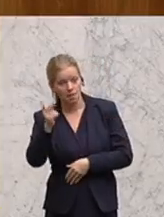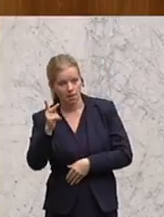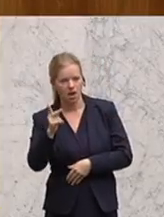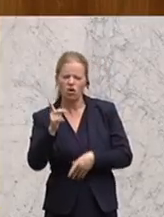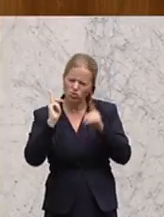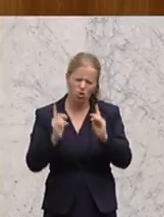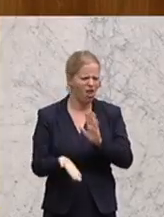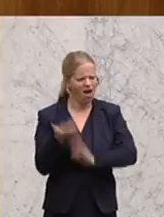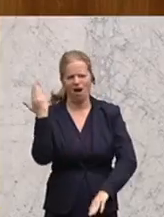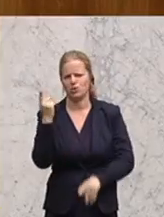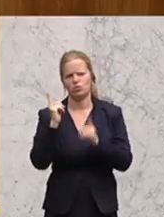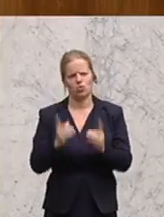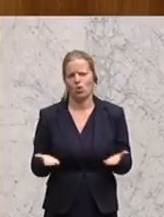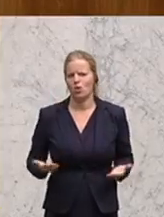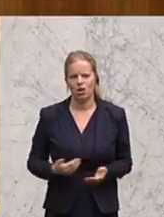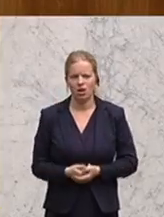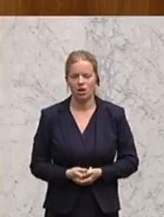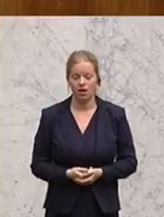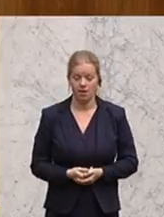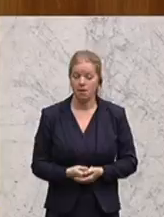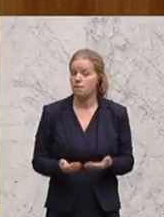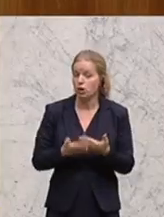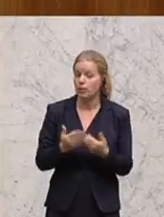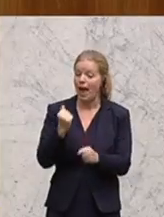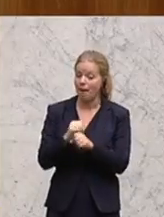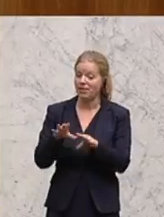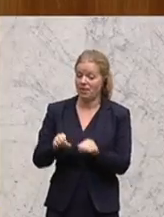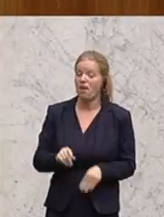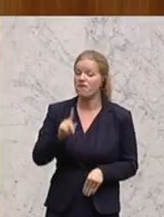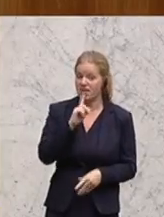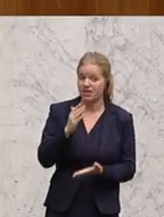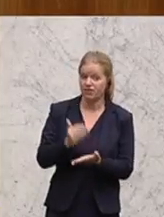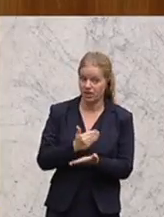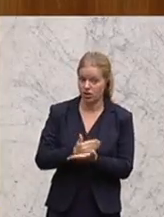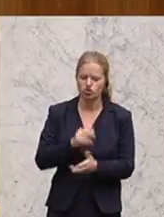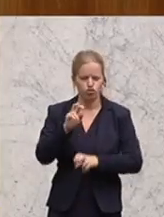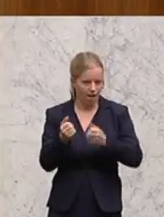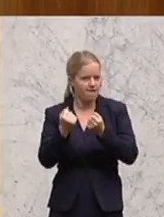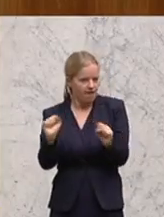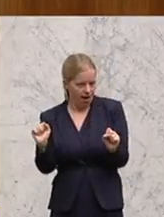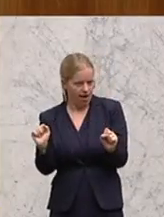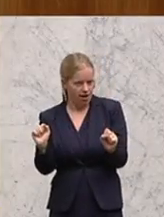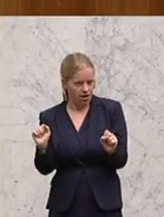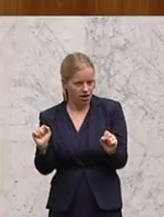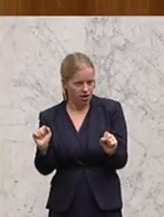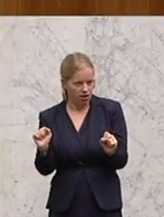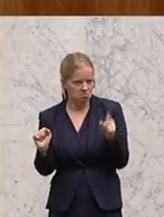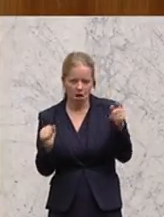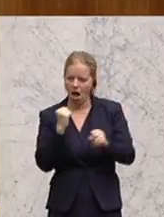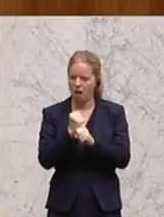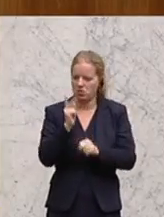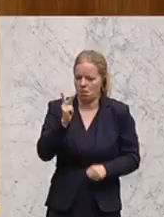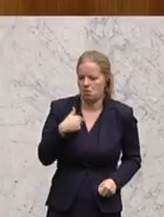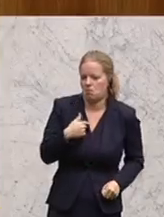endlich aufgeräumt. Wenn ein Arbeitnehmer so wenig verdient, dass er keine Steuern zahlt, ist das der Arbeiterkammer egal.